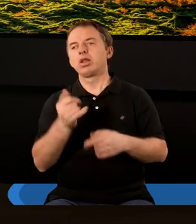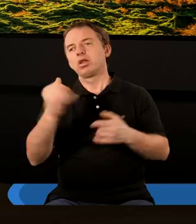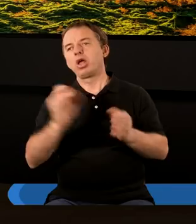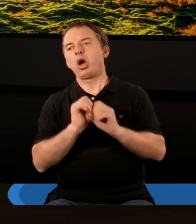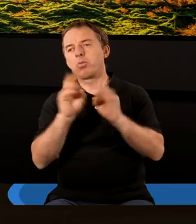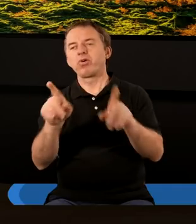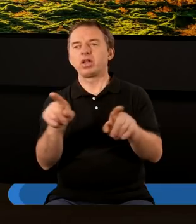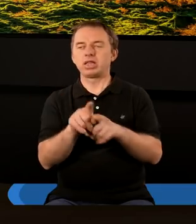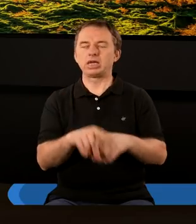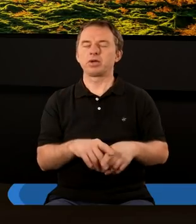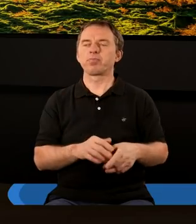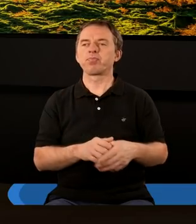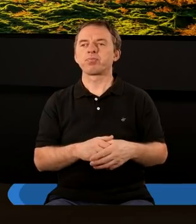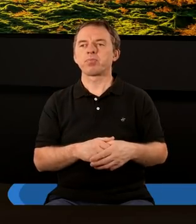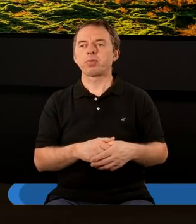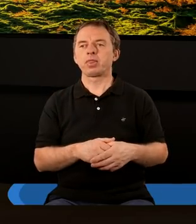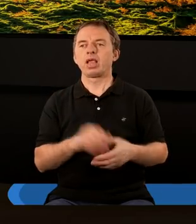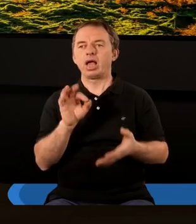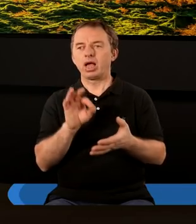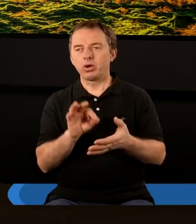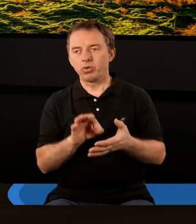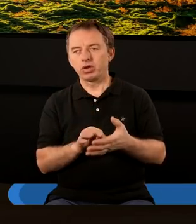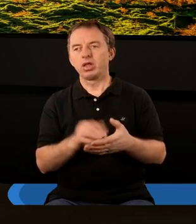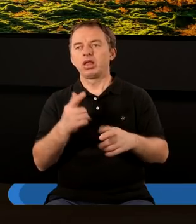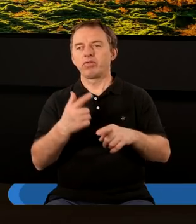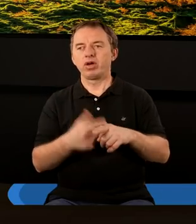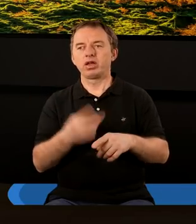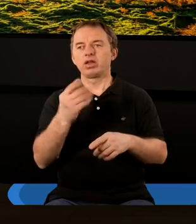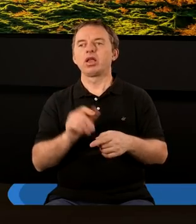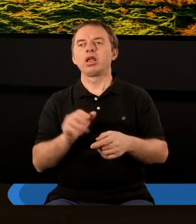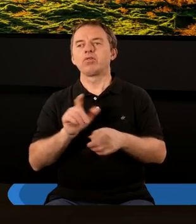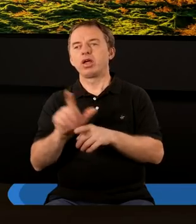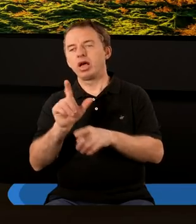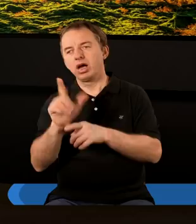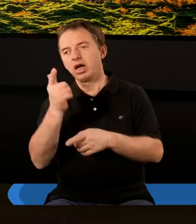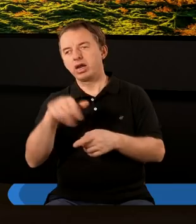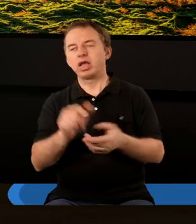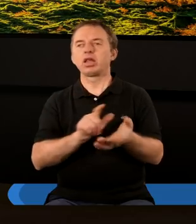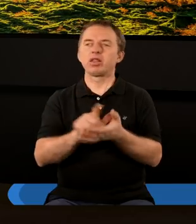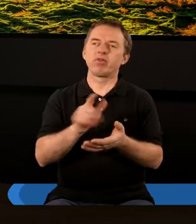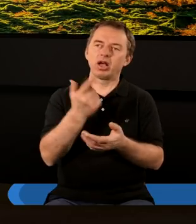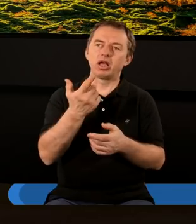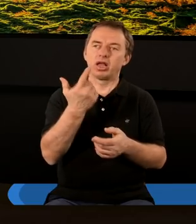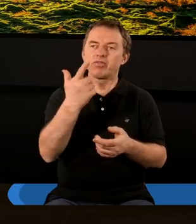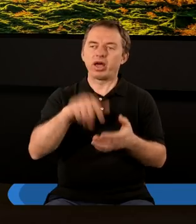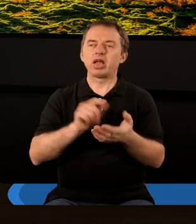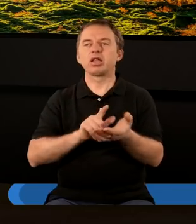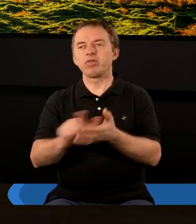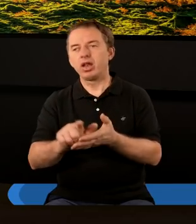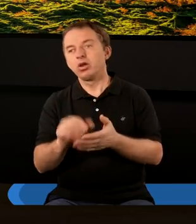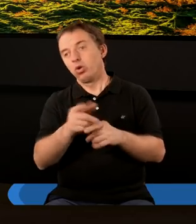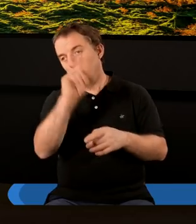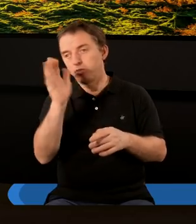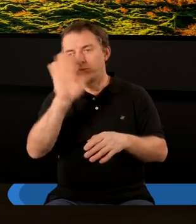wiadomo tu księdze Objawienia też. Więc tu akurat 24 to wiadomo, że to jest dwa razy 12, czyli inaczej mówiąc to symbolizuje w zasadzie lud